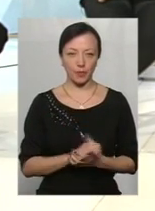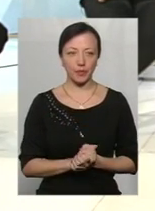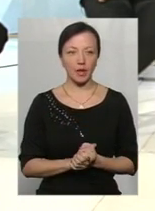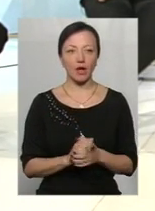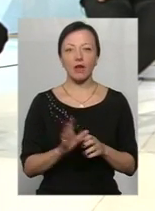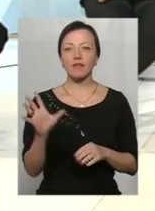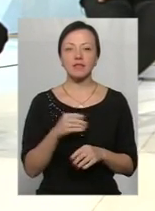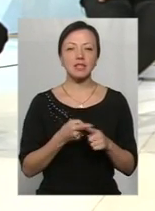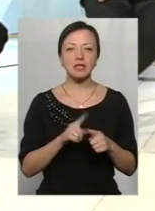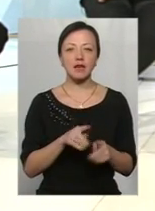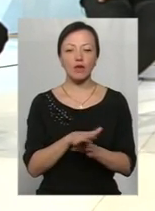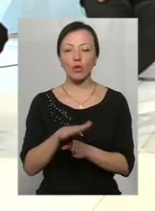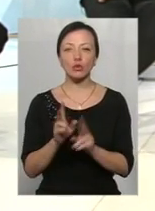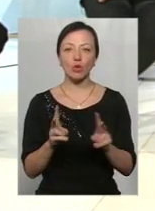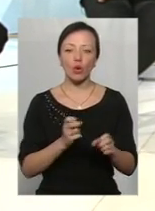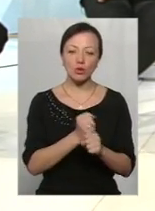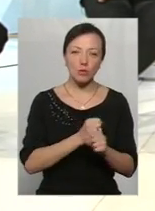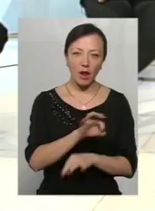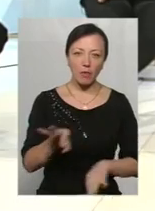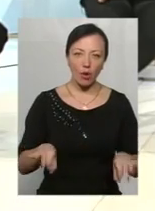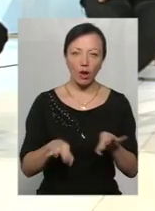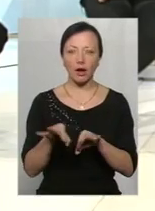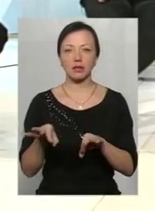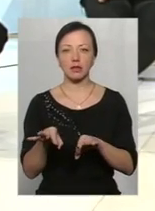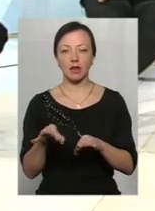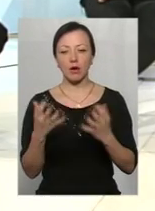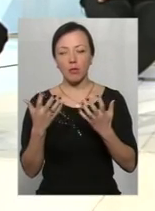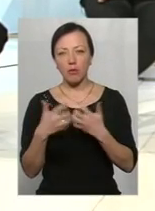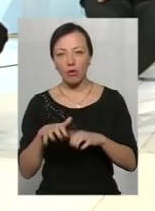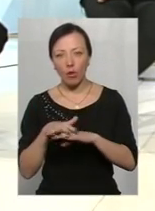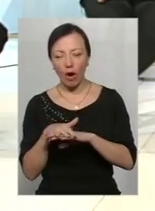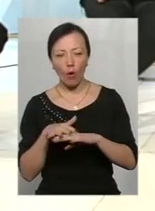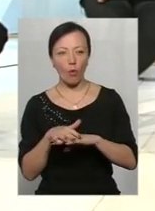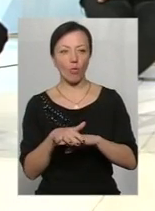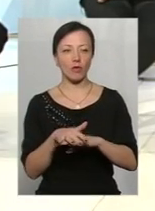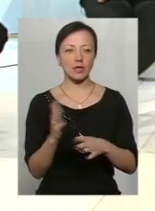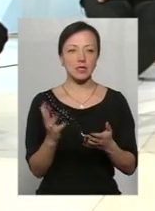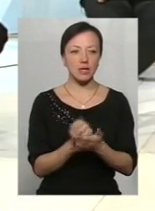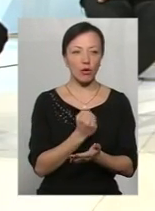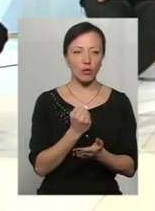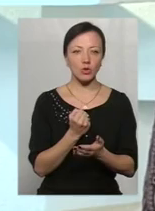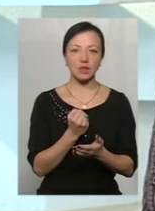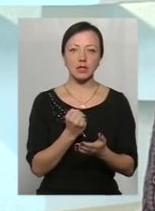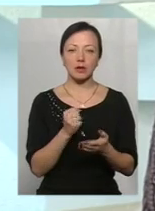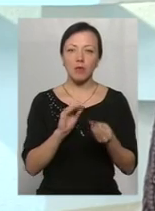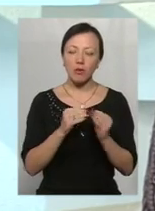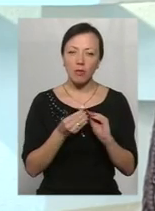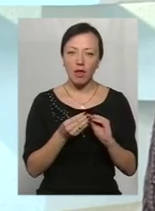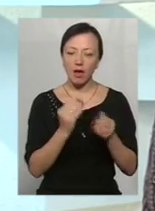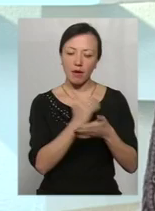хто робить цю всю роботу? Розробляє проєкт, прораховує його, знаходить слабкі місця.